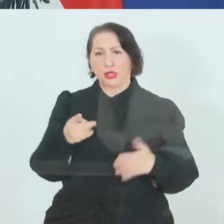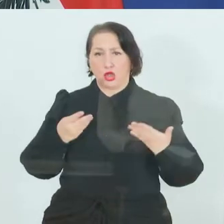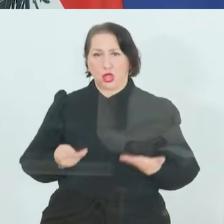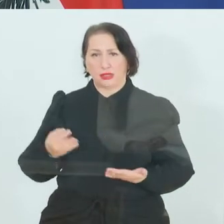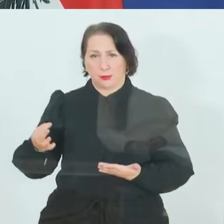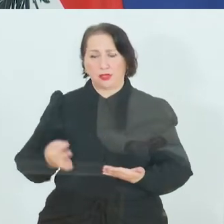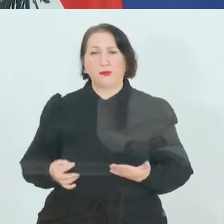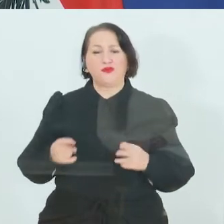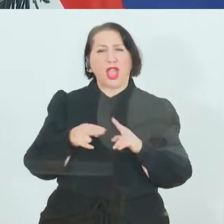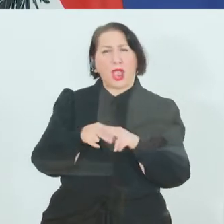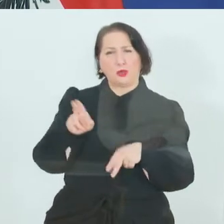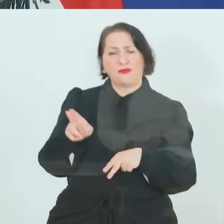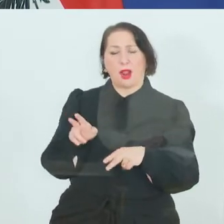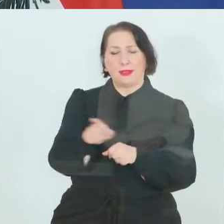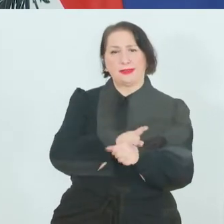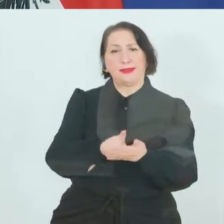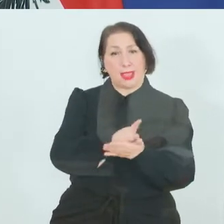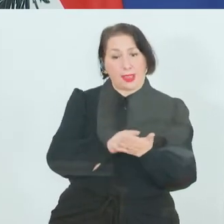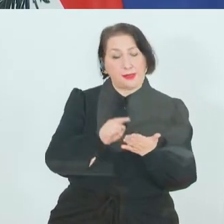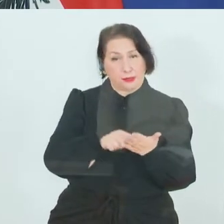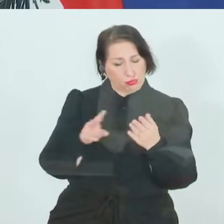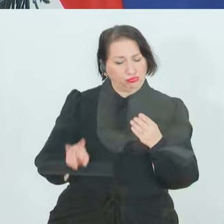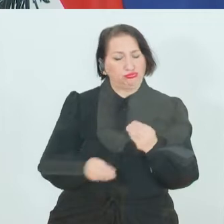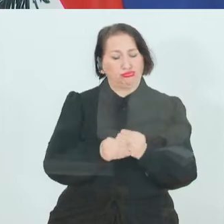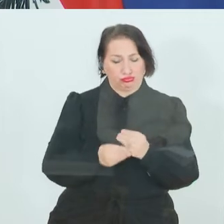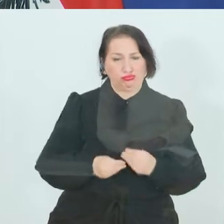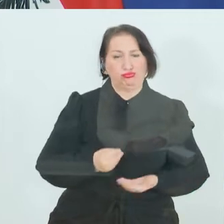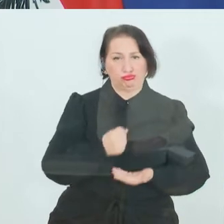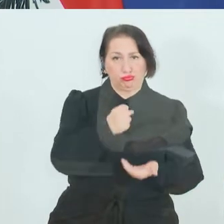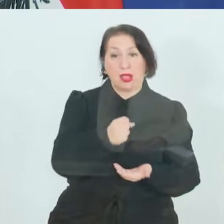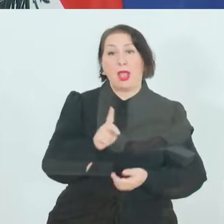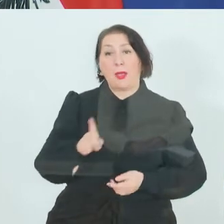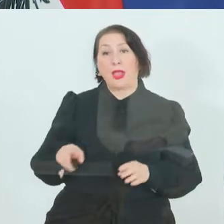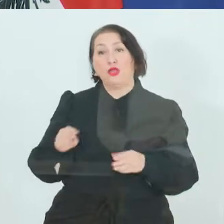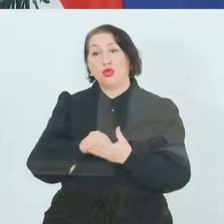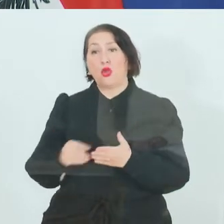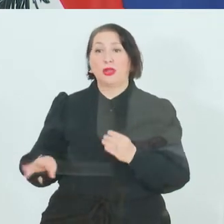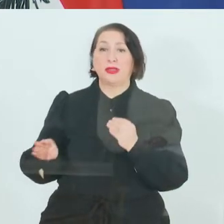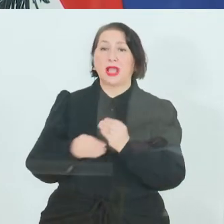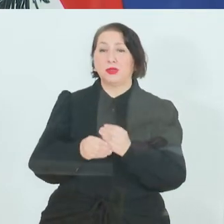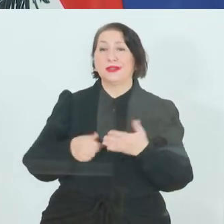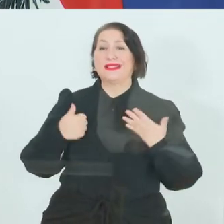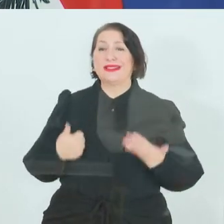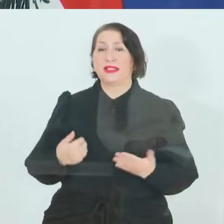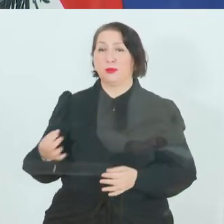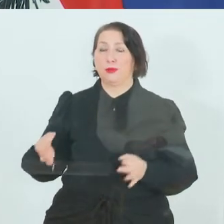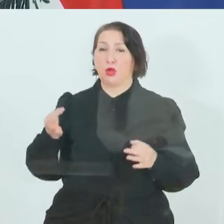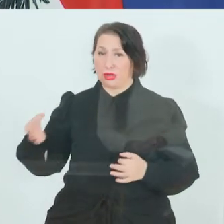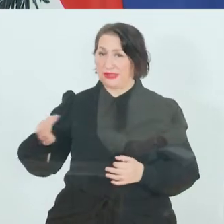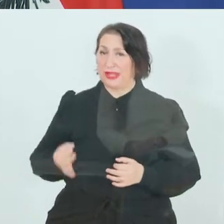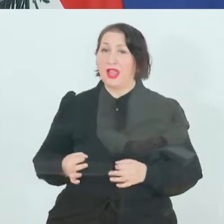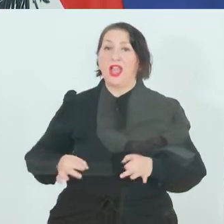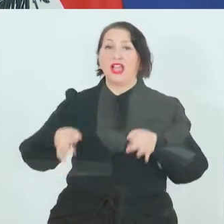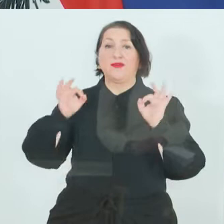für die Ausfallzeit, sondern auch zusätzlich mit 60 Prozent der Qualifizierungsmaßnahmen. Das